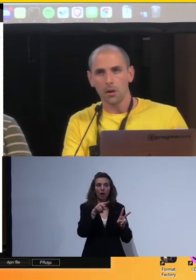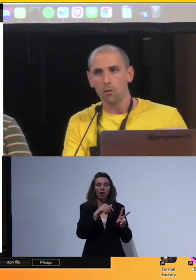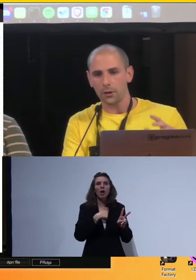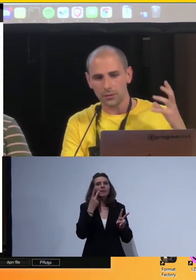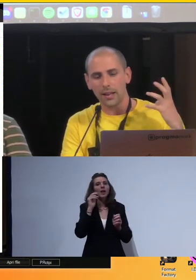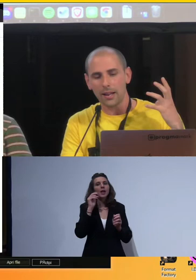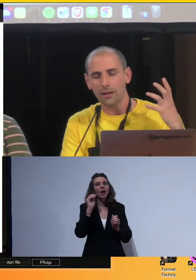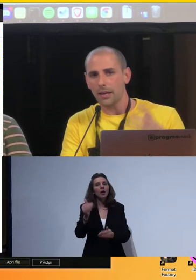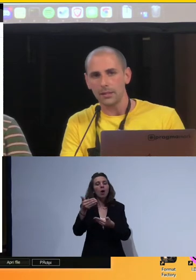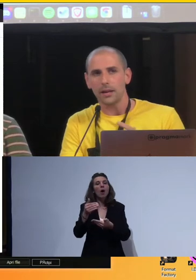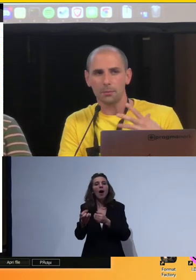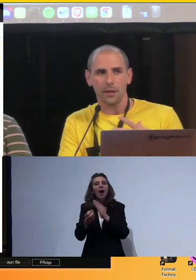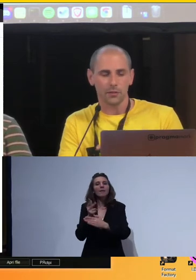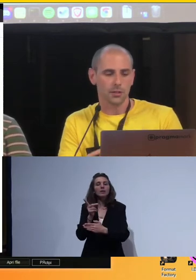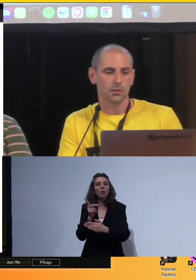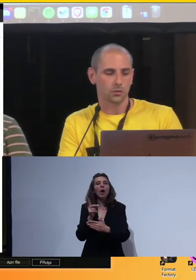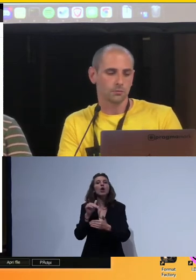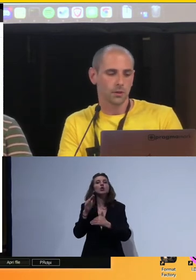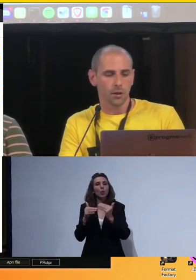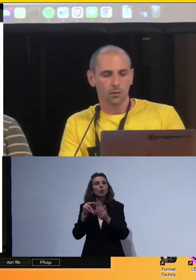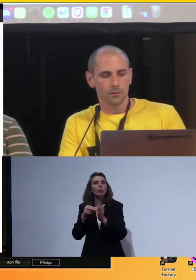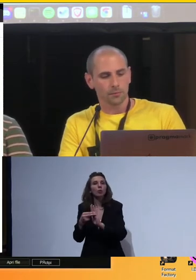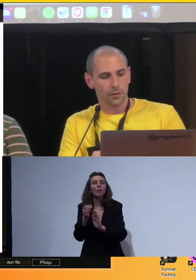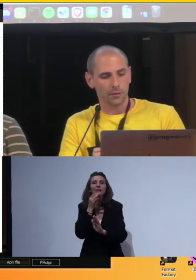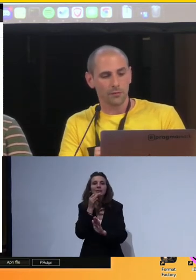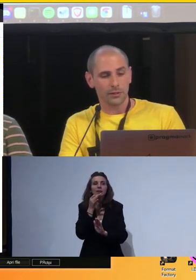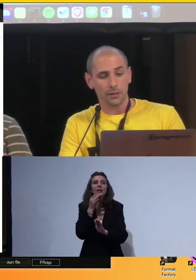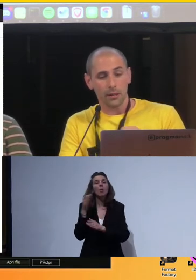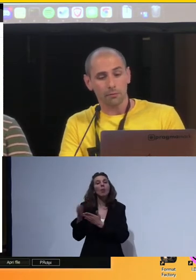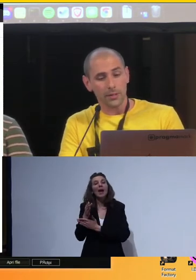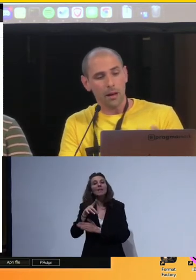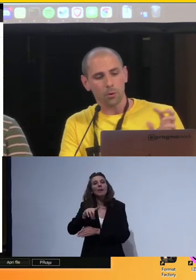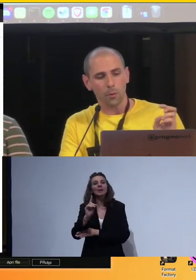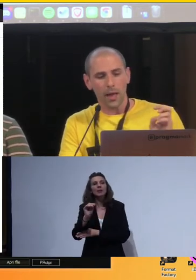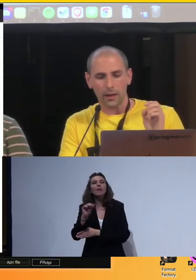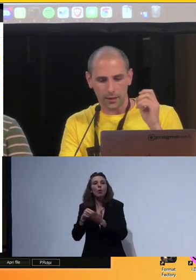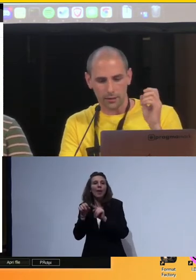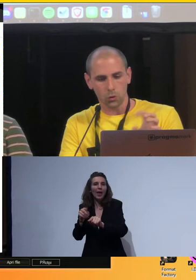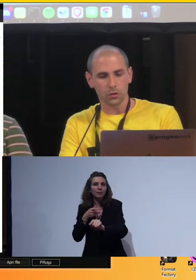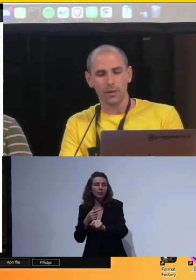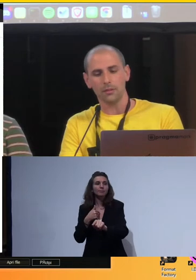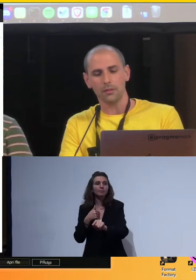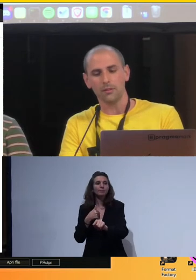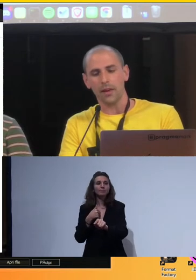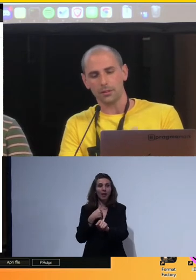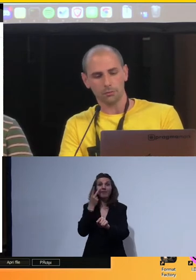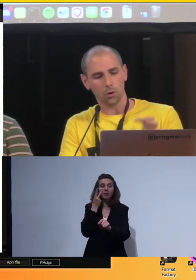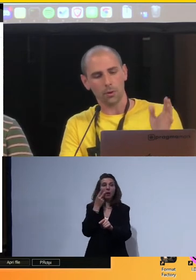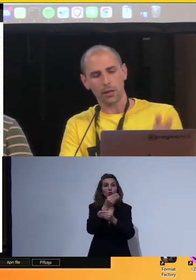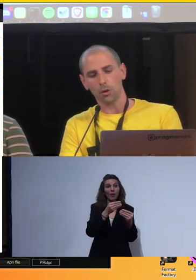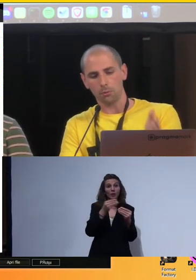ovvero di navigabilità del PDF stesso. E vediamo come anche due strumenti